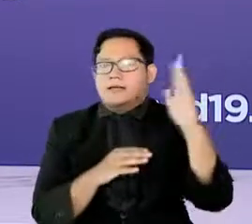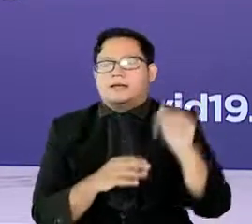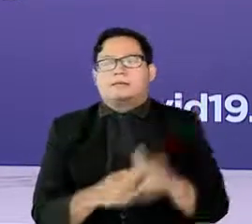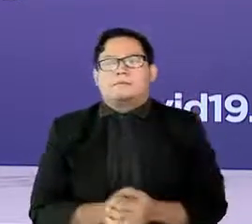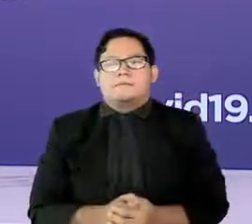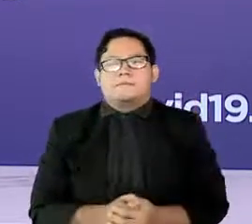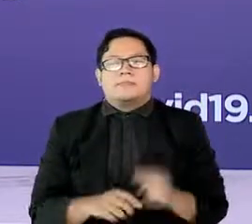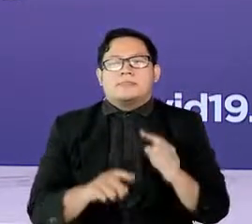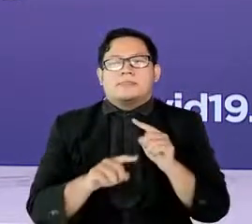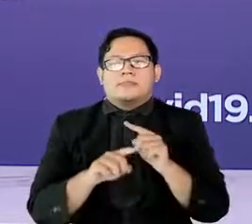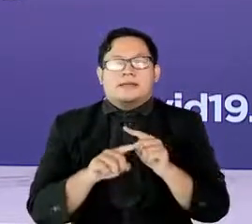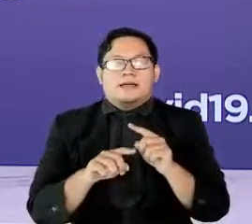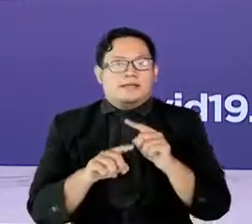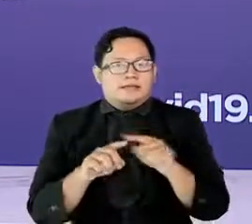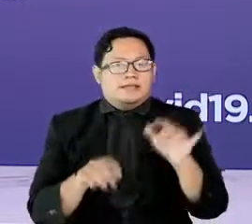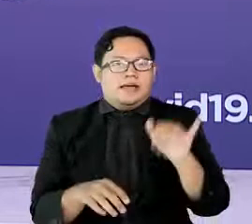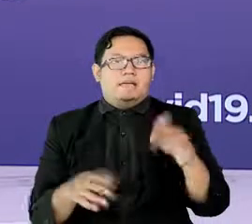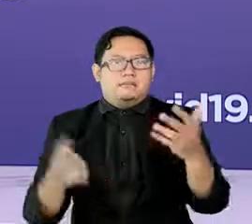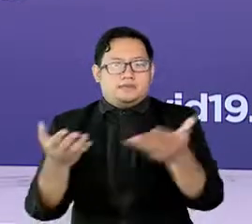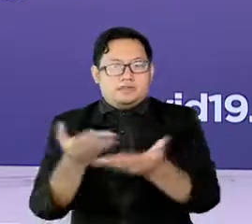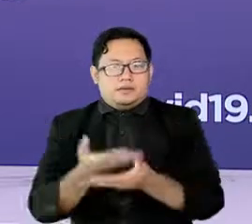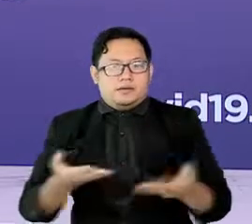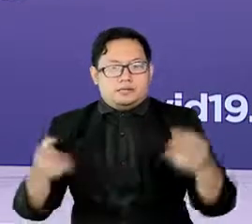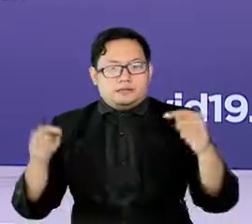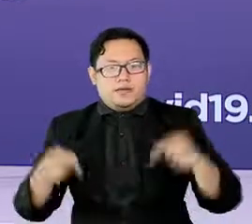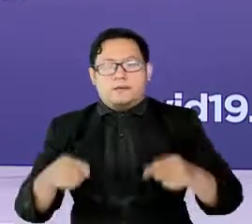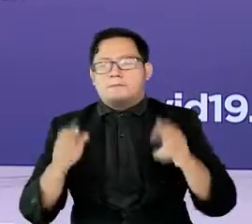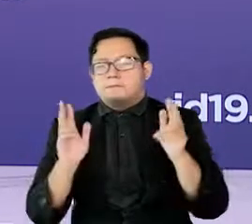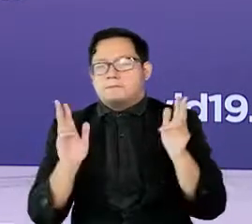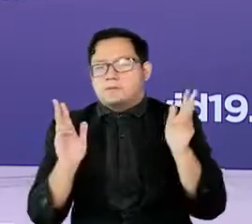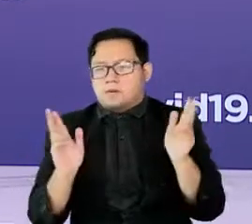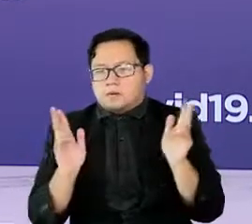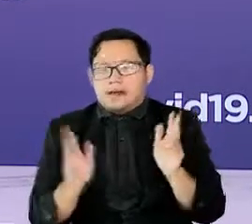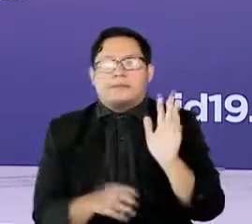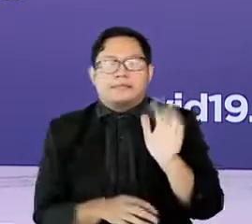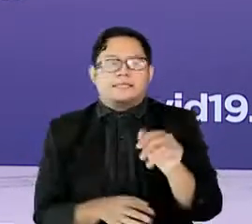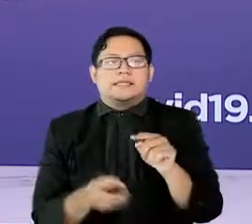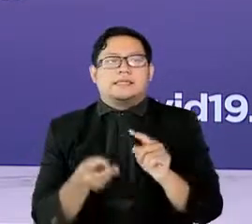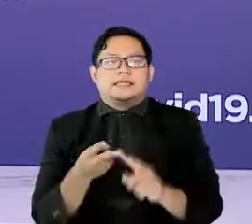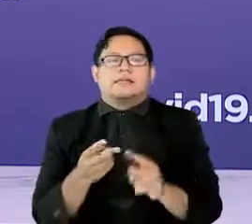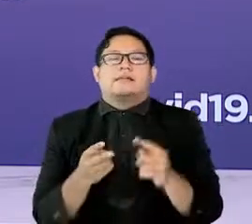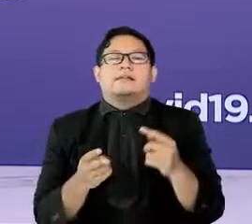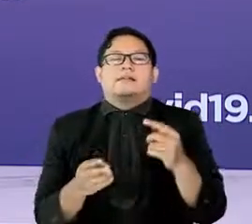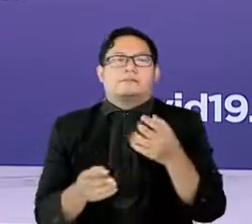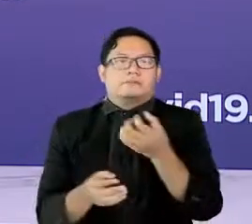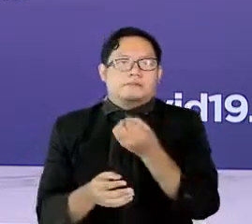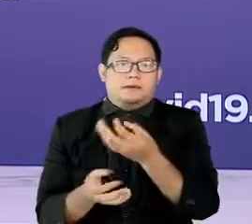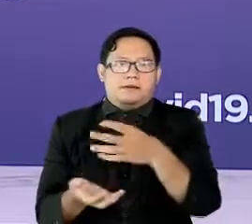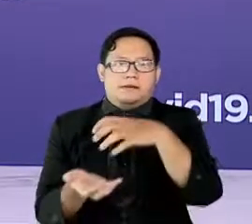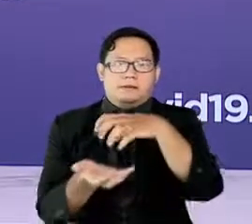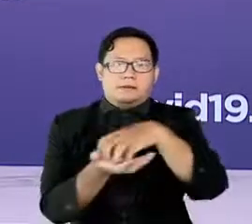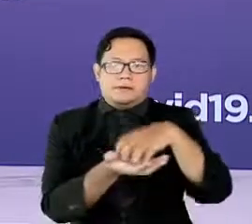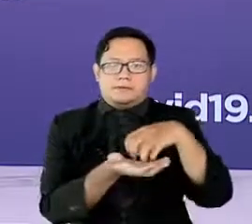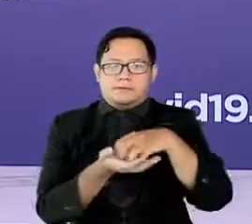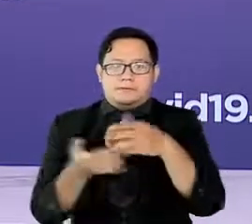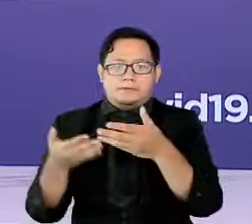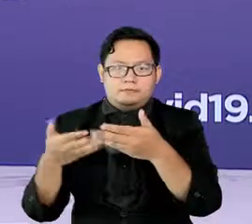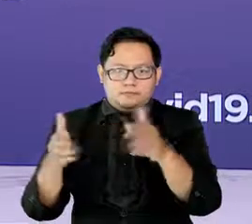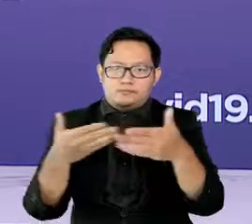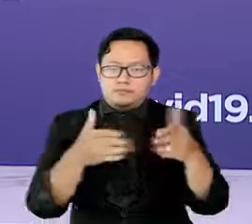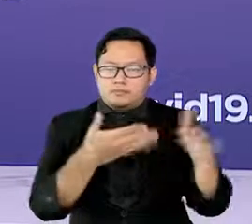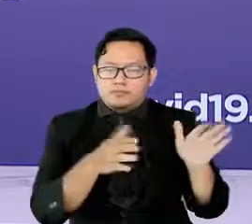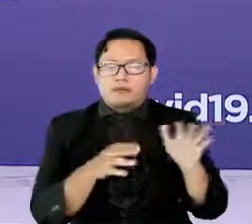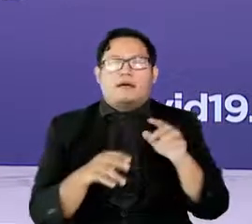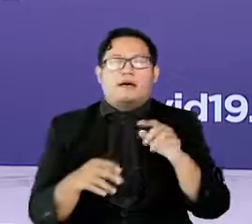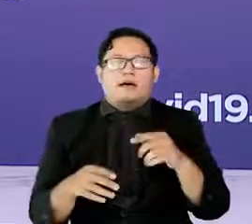Walaupun saat ini kondisi saat cenderung normal dan beberapa pembukaan sektor juga secara gradual dilakukan, pemerintah terus